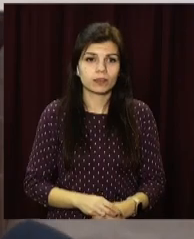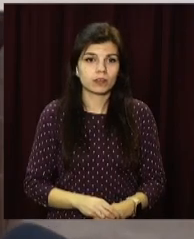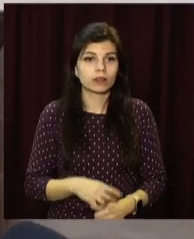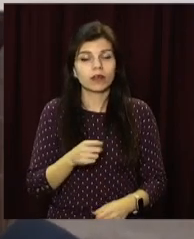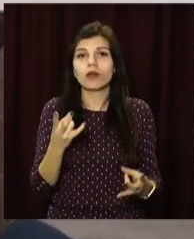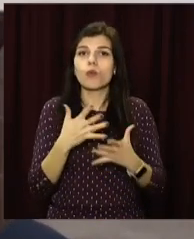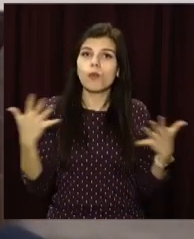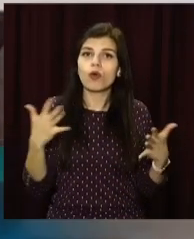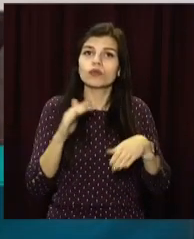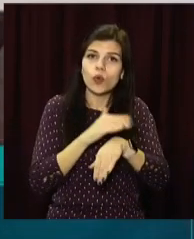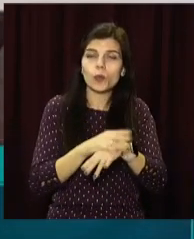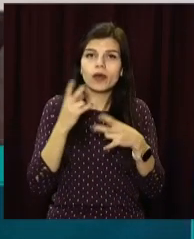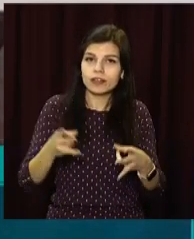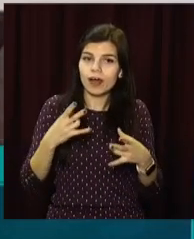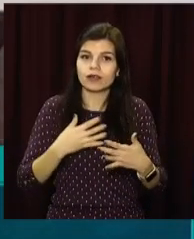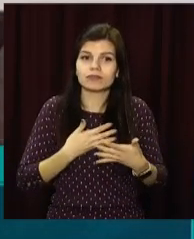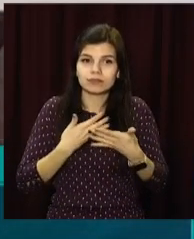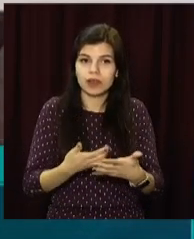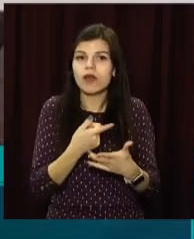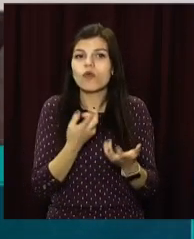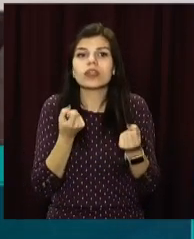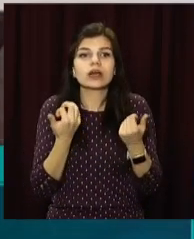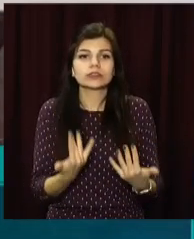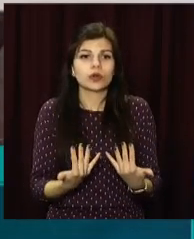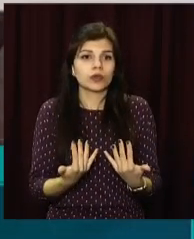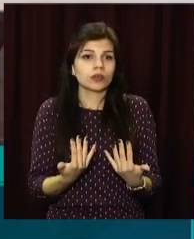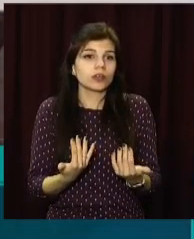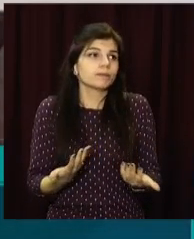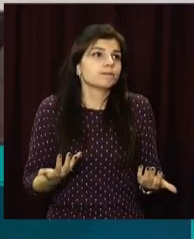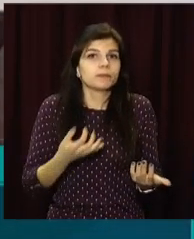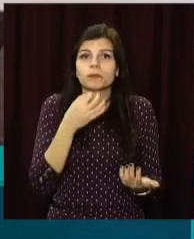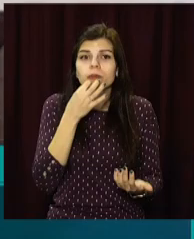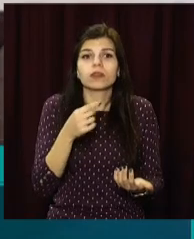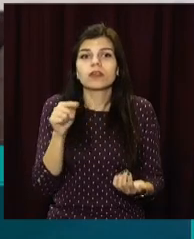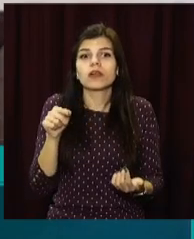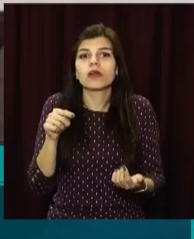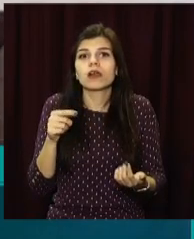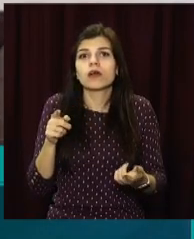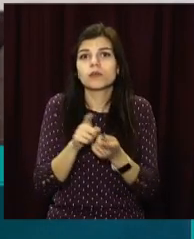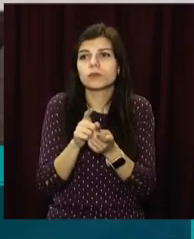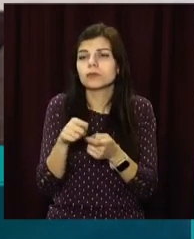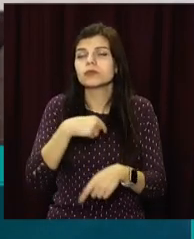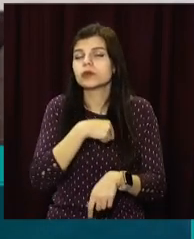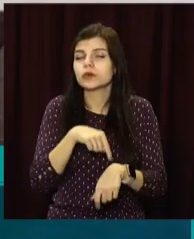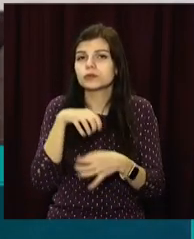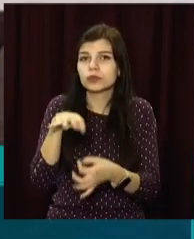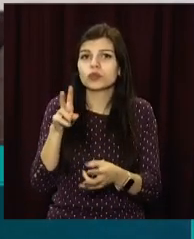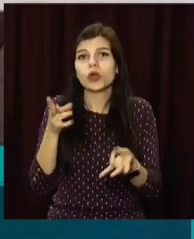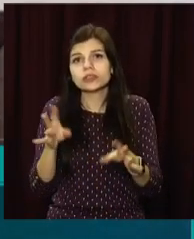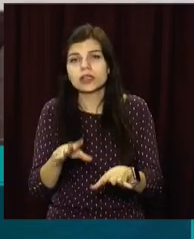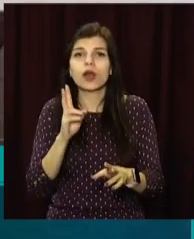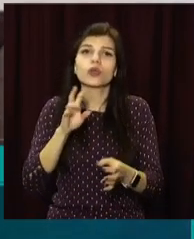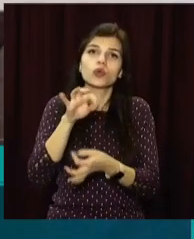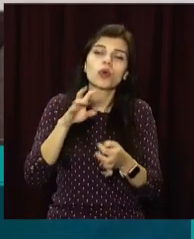більше ласки, тепла, доброти. Вони наскільки, як вам сказали, залишилися, хто стався сирідками, хто стався без